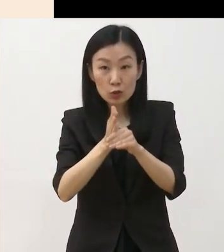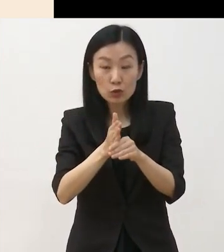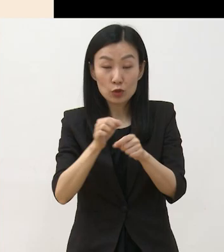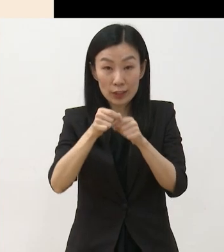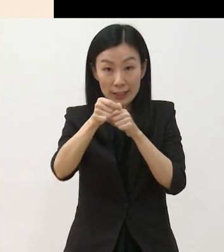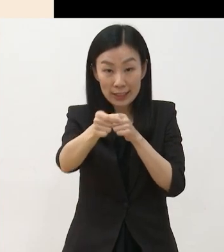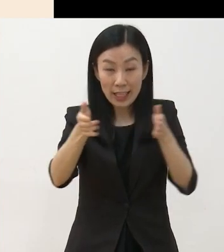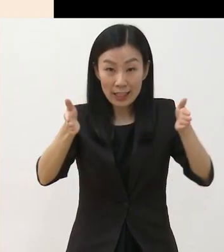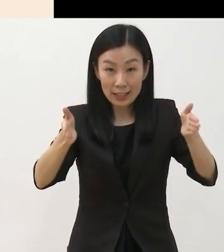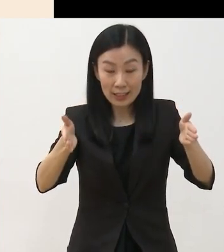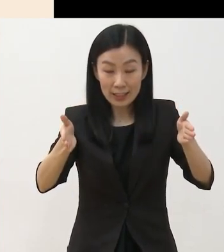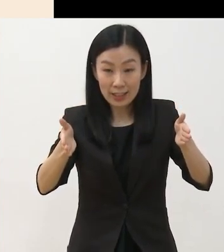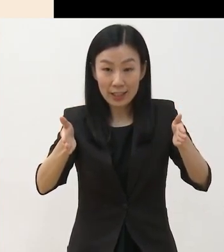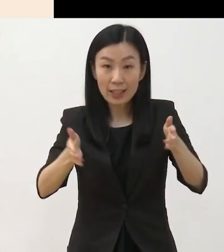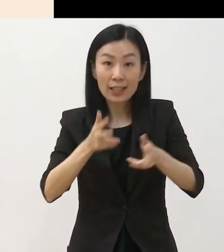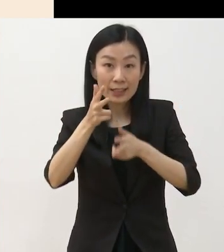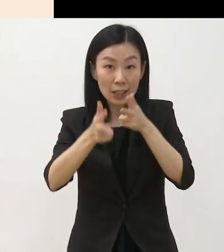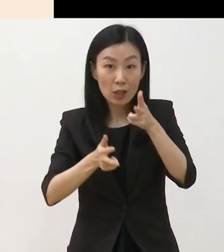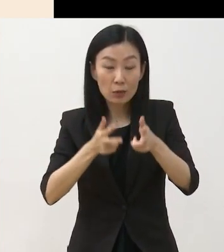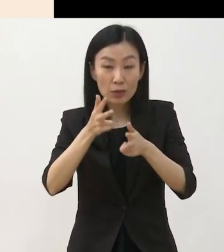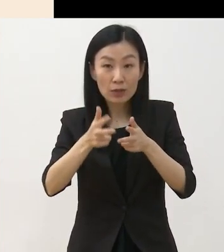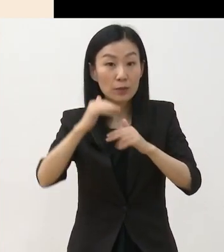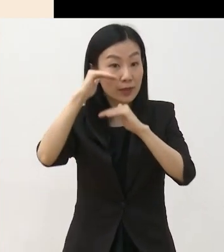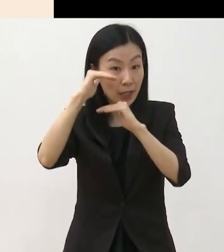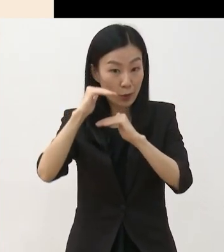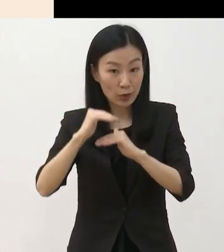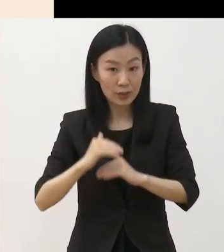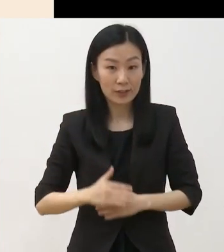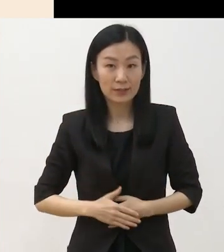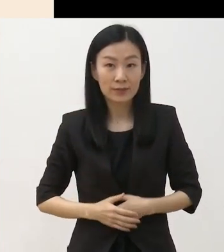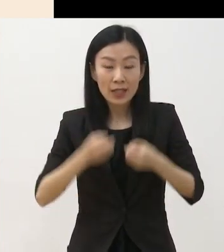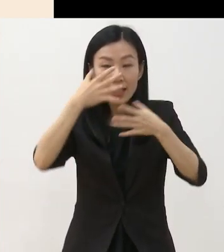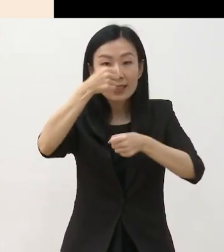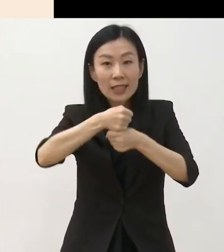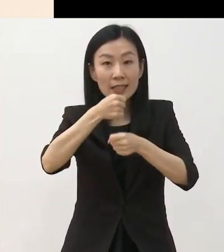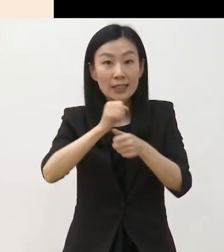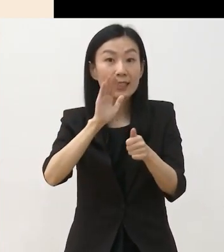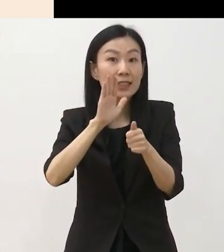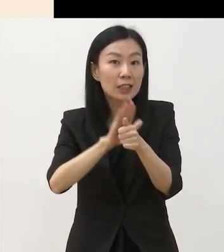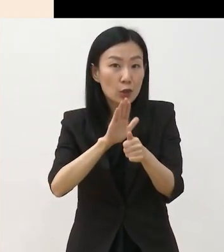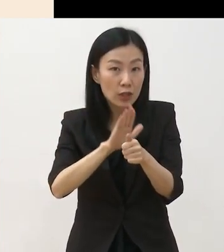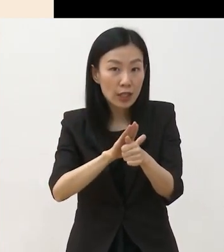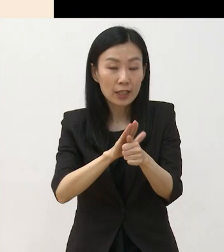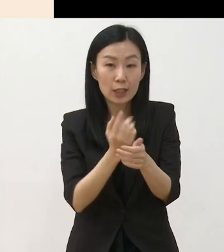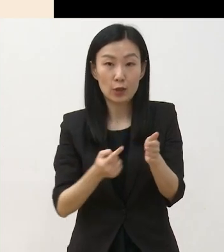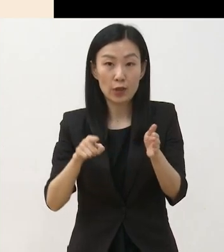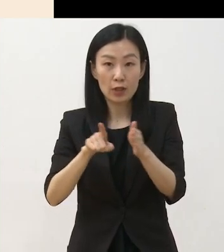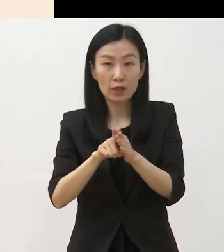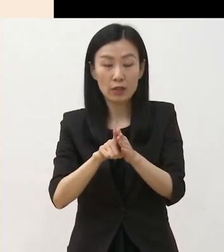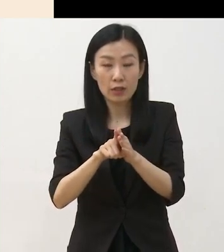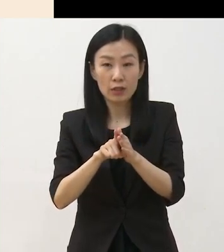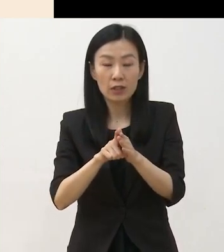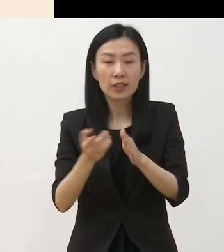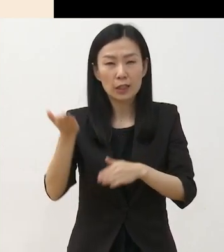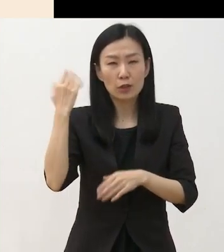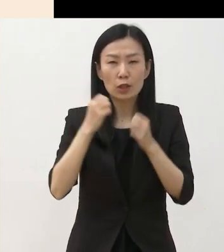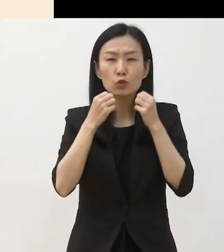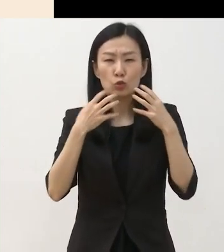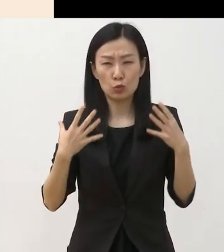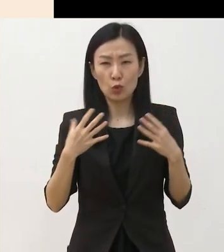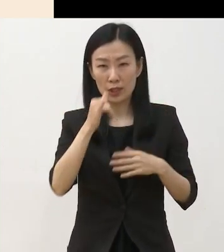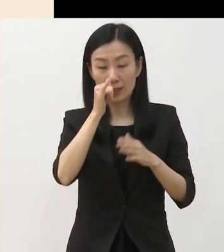창작 산실 사업은 사업 내용이 창작을 지원하는 것이라 중복되어 왔습니다